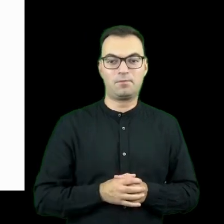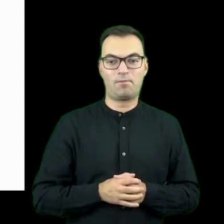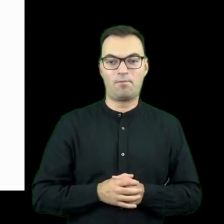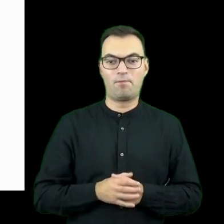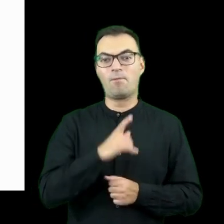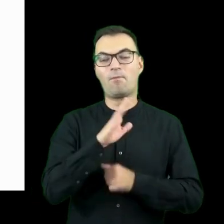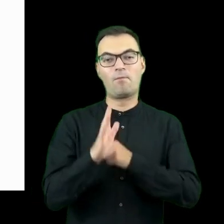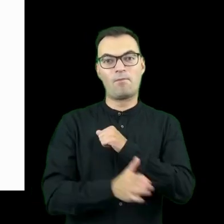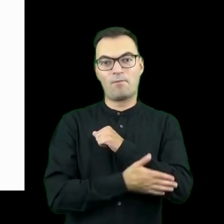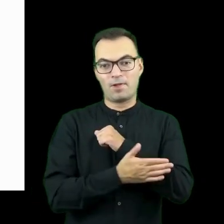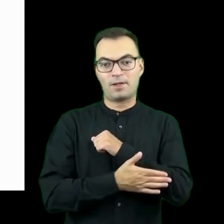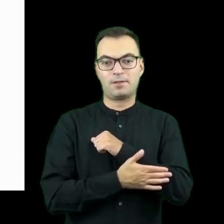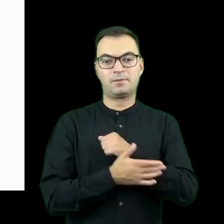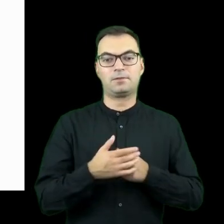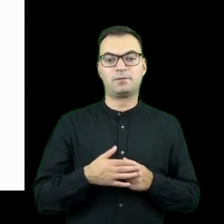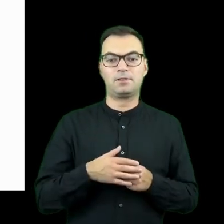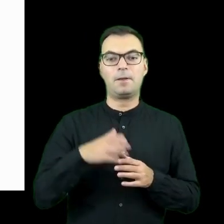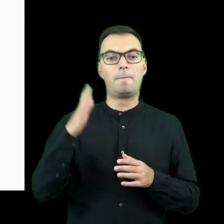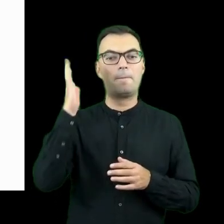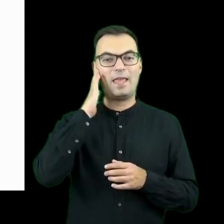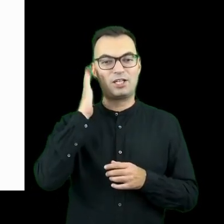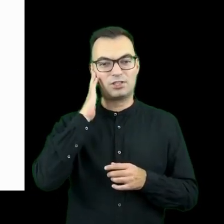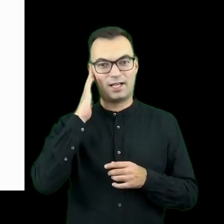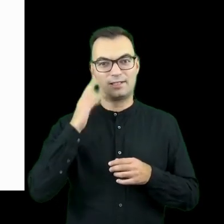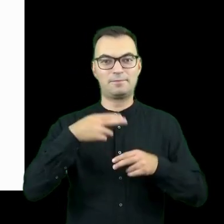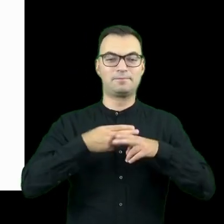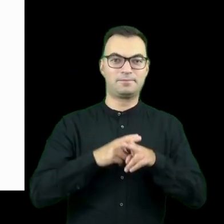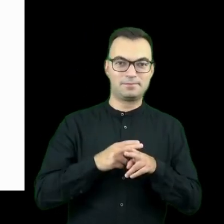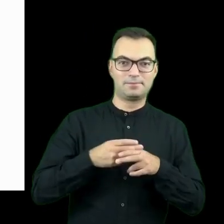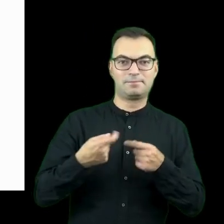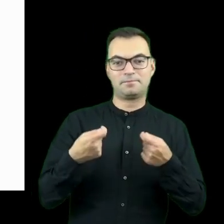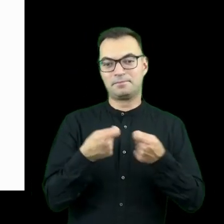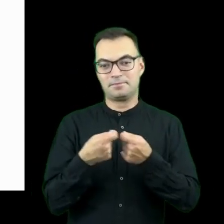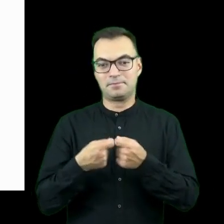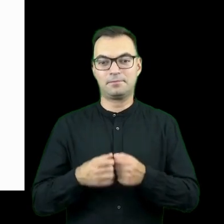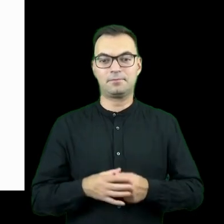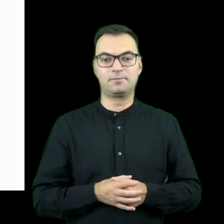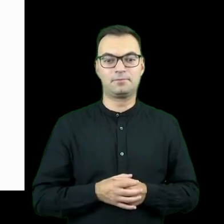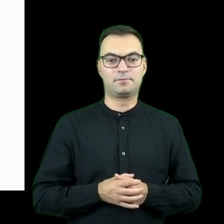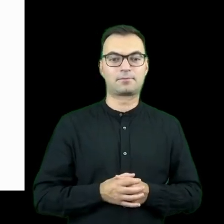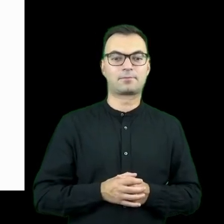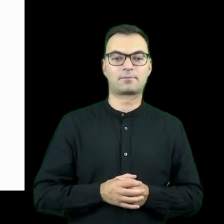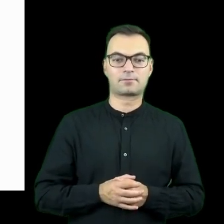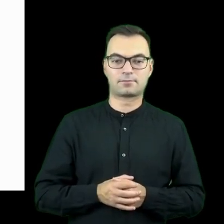wspiera współdzielenie mieszkań i przestrzeni mieszkaniowej pomiędzy